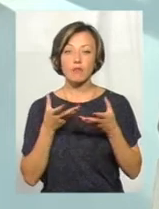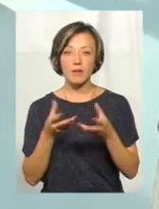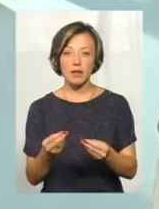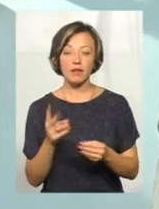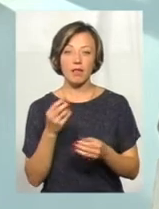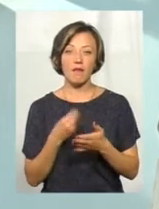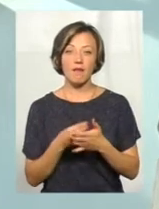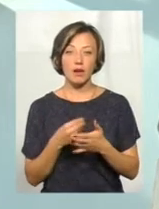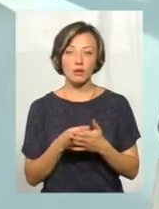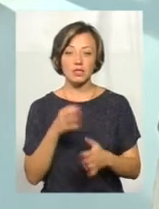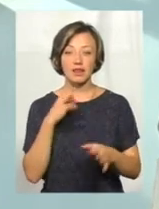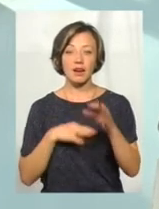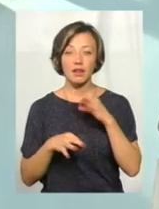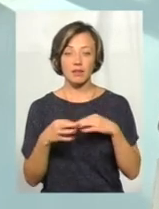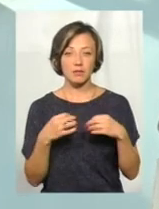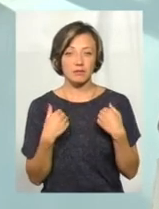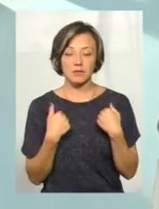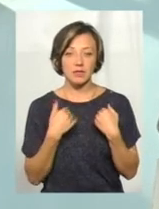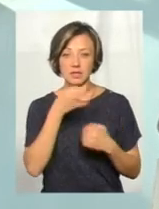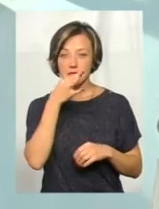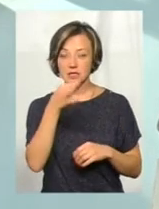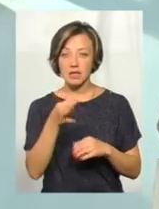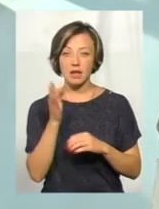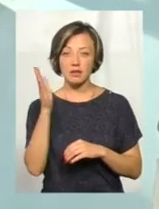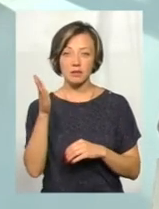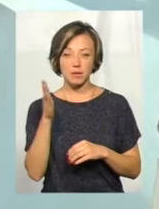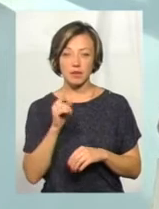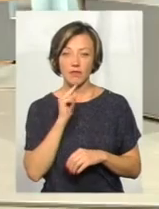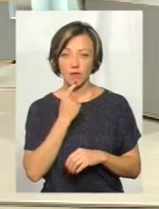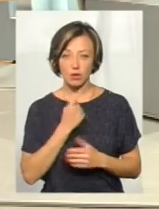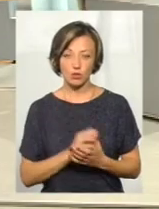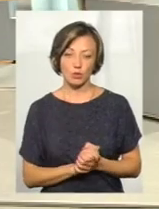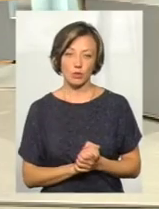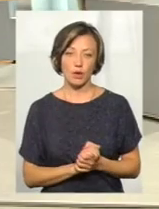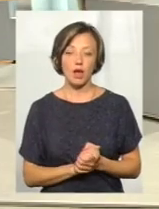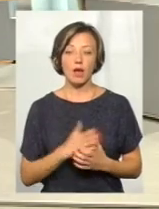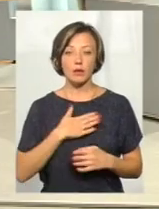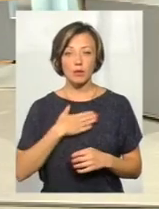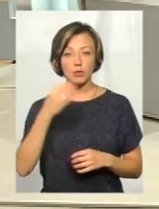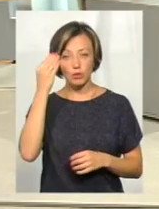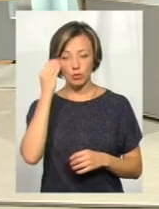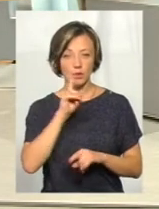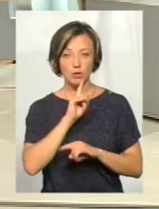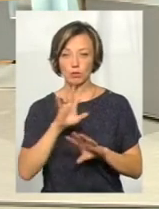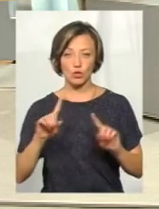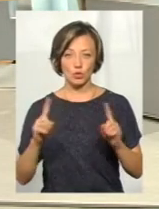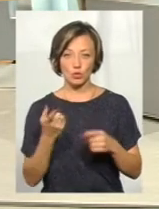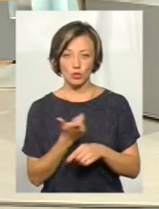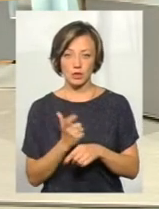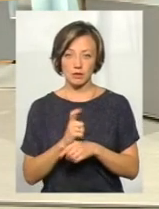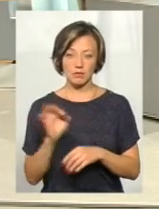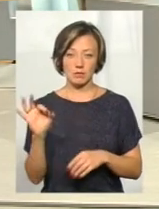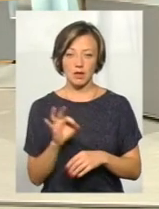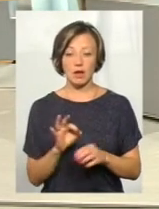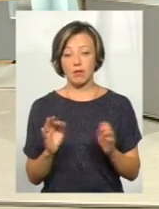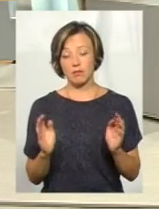вартості ліків, мені спрогнозувати важко. На мою думку, він не буде дуже стрімким, він